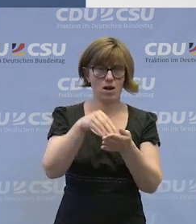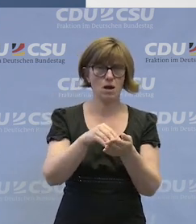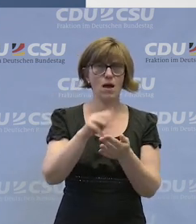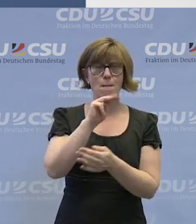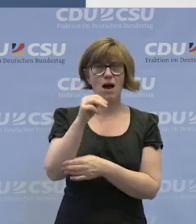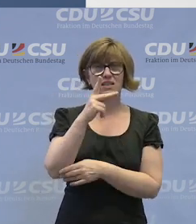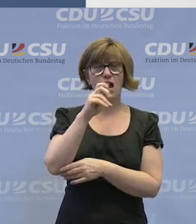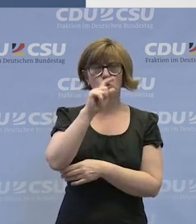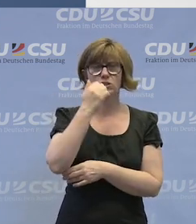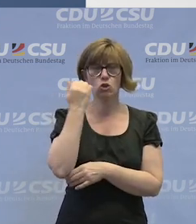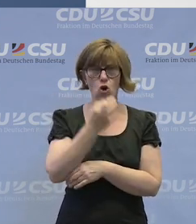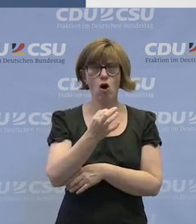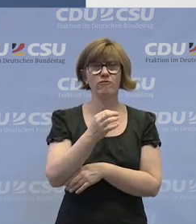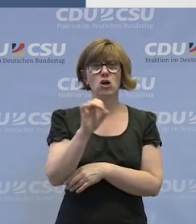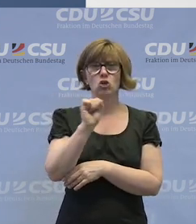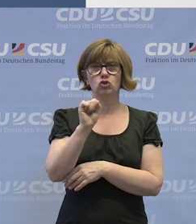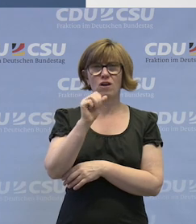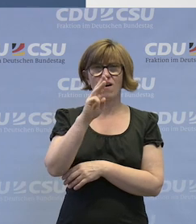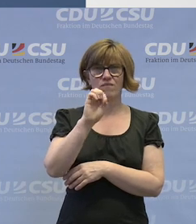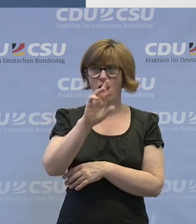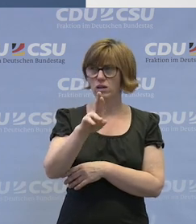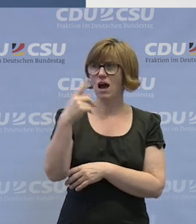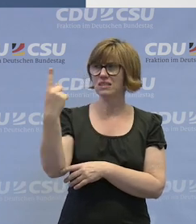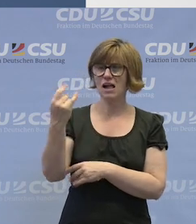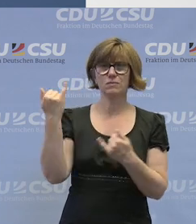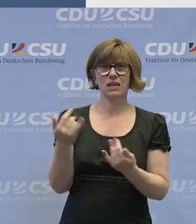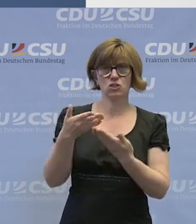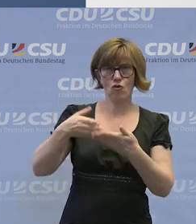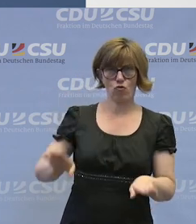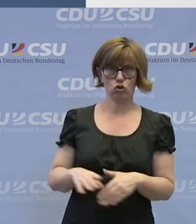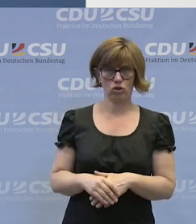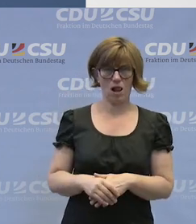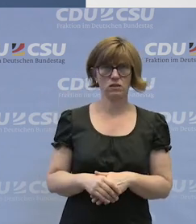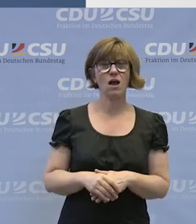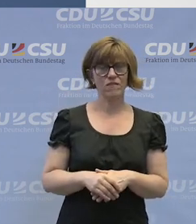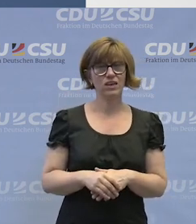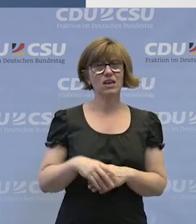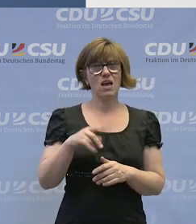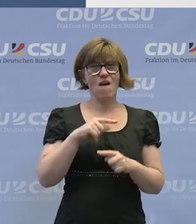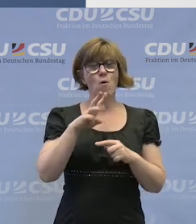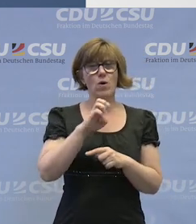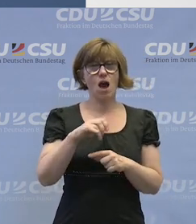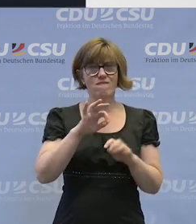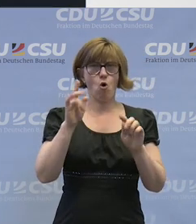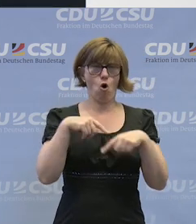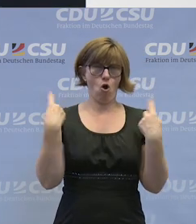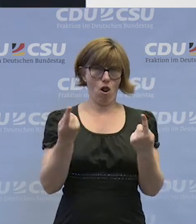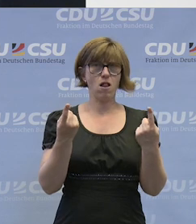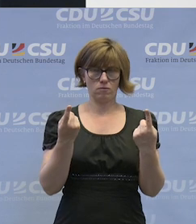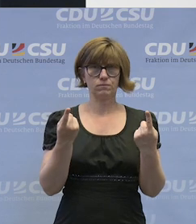Martina Kunzendorf und Stefan Wagner und die beiden stellen uns jetzt die Möglichkeiten von We are for all for. Herzlich willkommen.